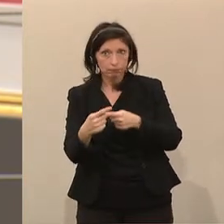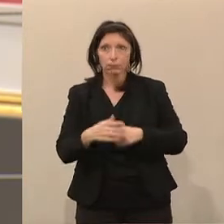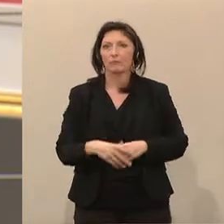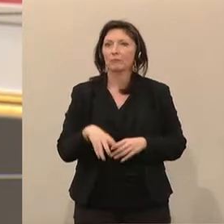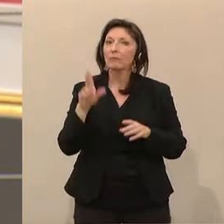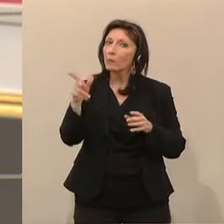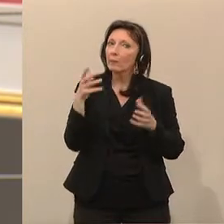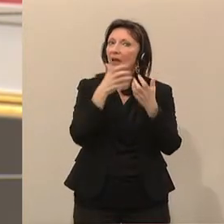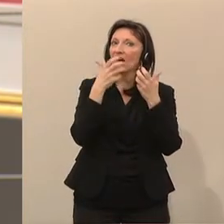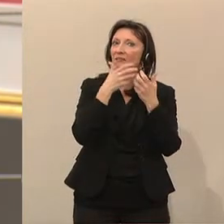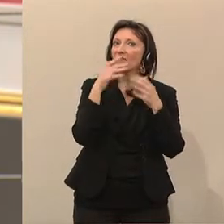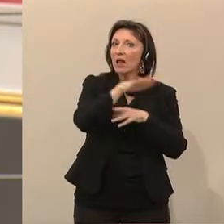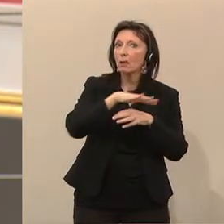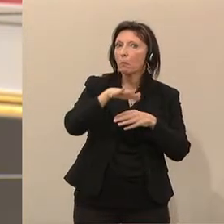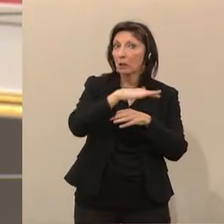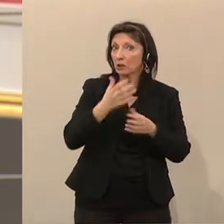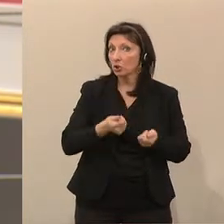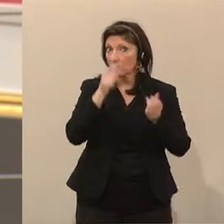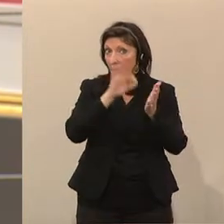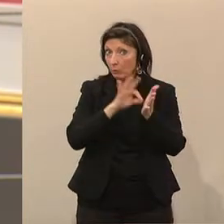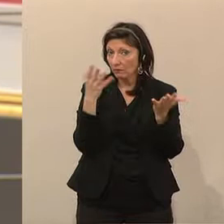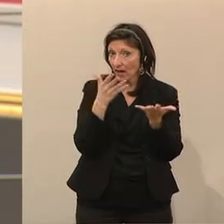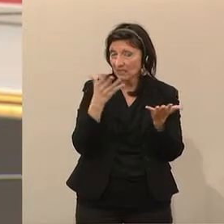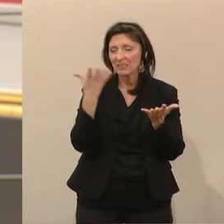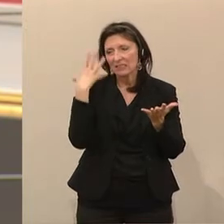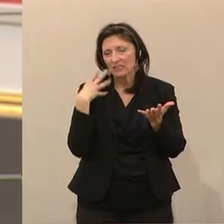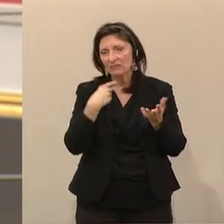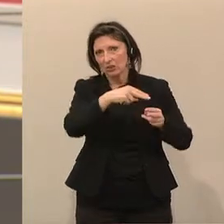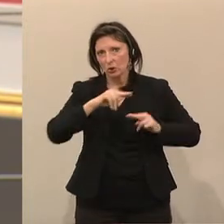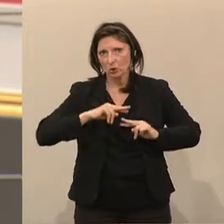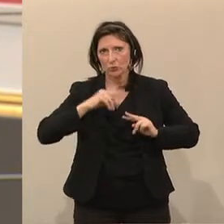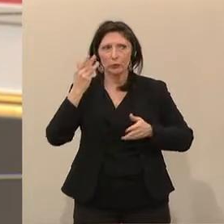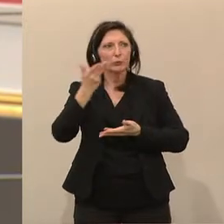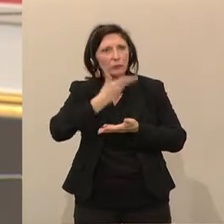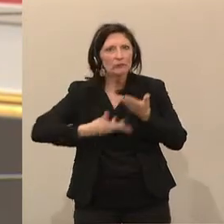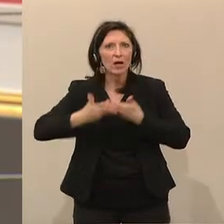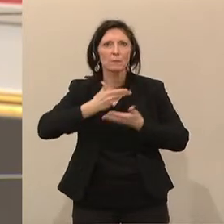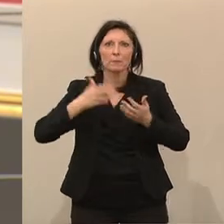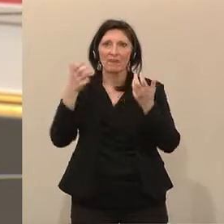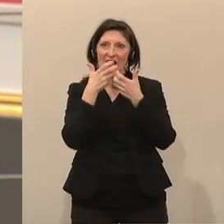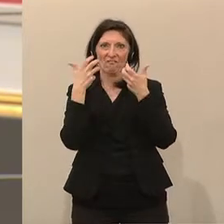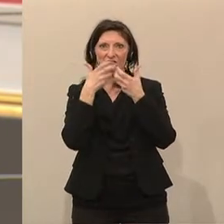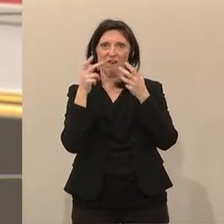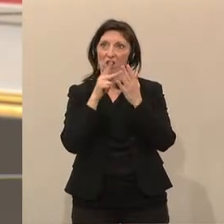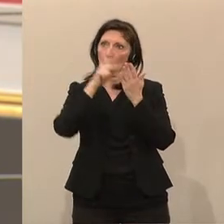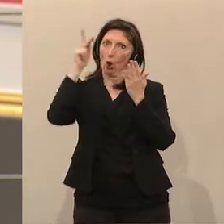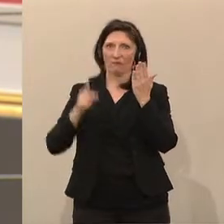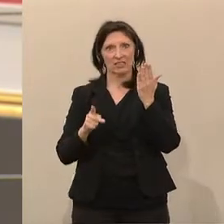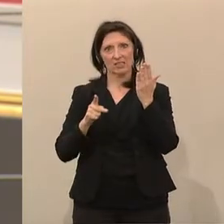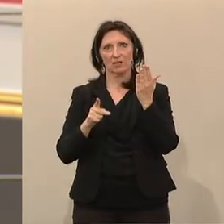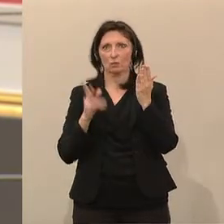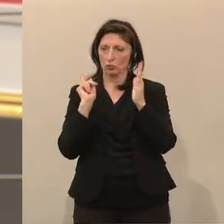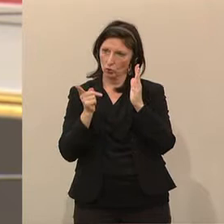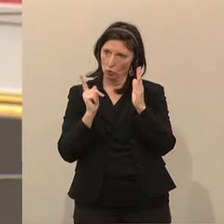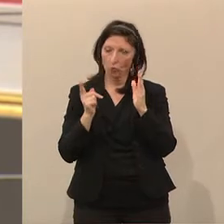Forstbereich betreffen die versuchte Wiederaufnahme der Verhandlungen einer panneuropäischen Waldkonvention sowie die Einleitung